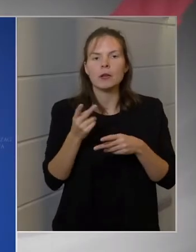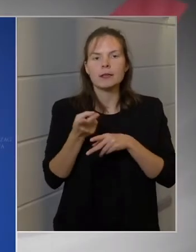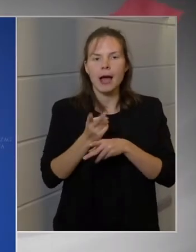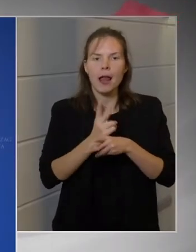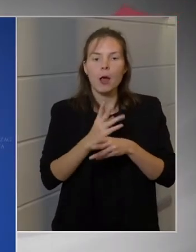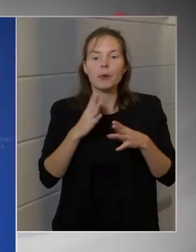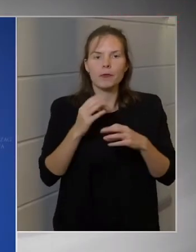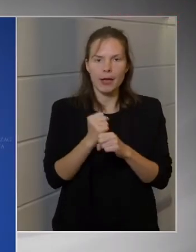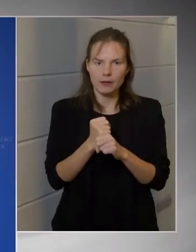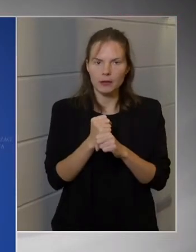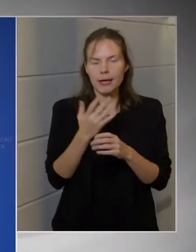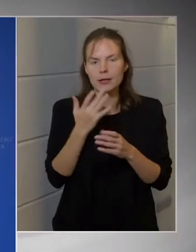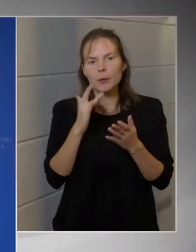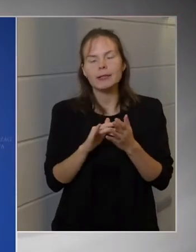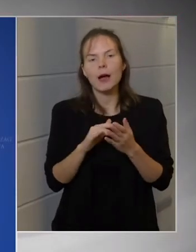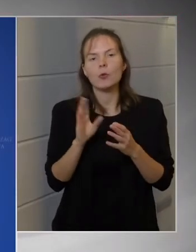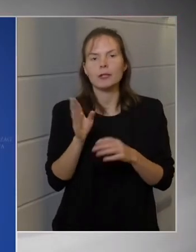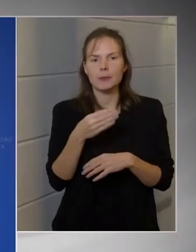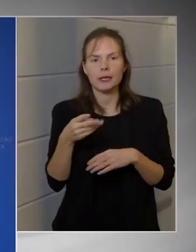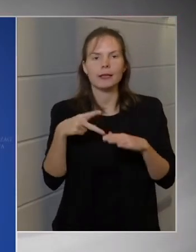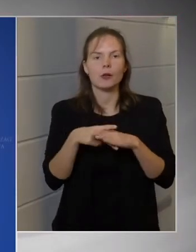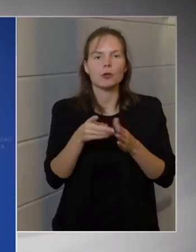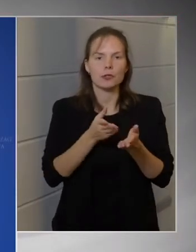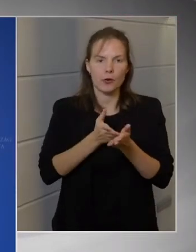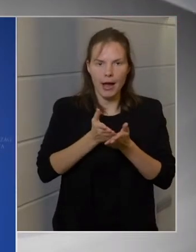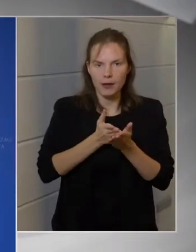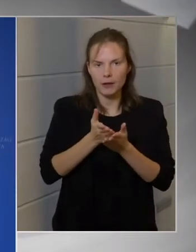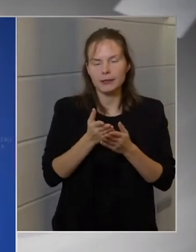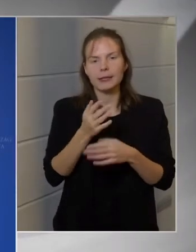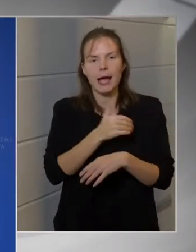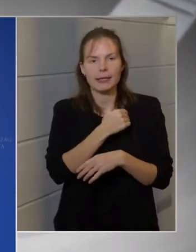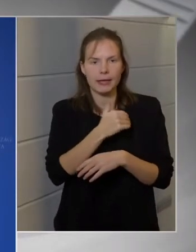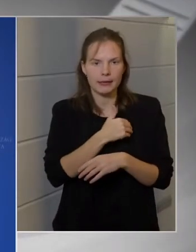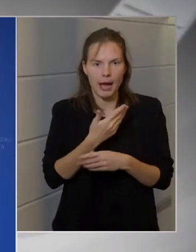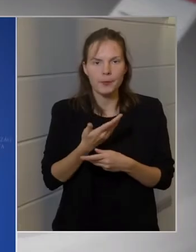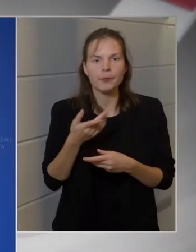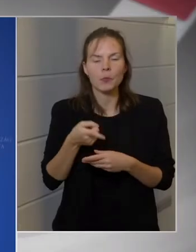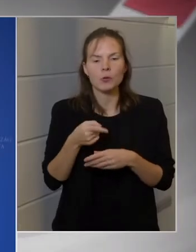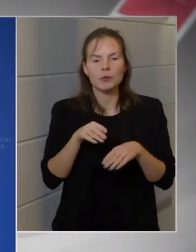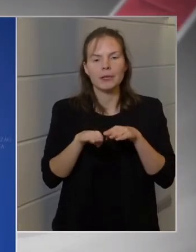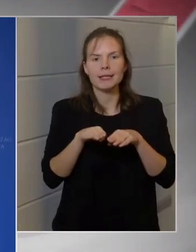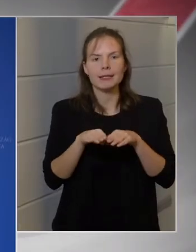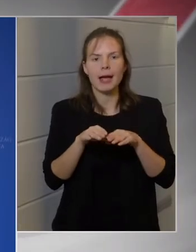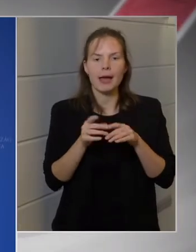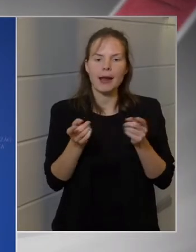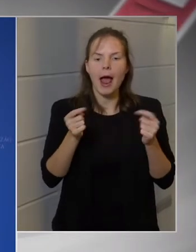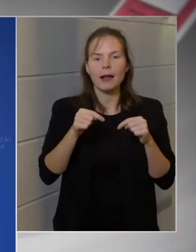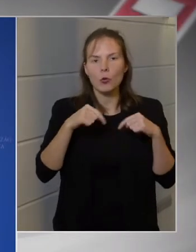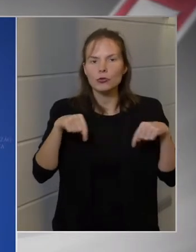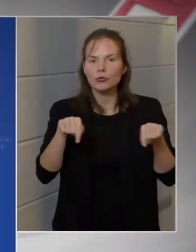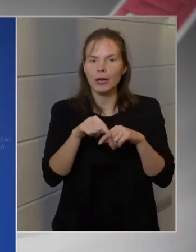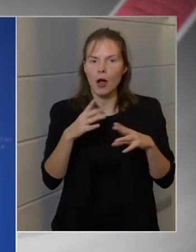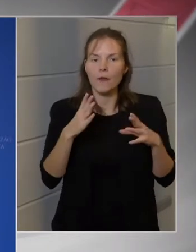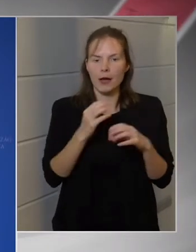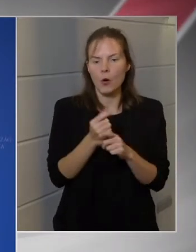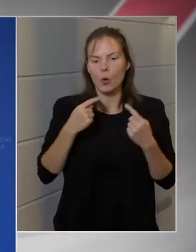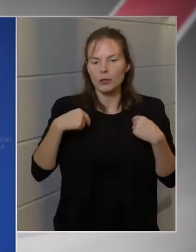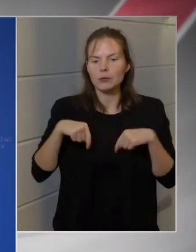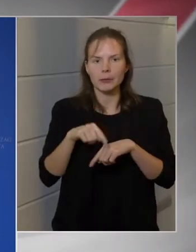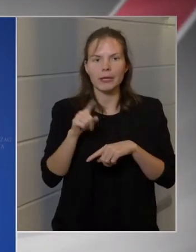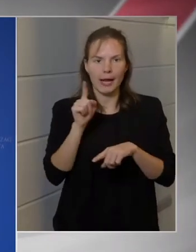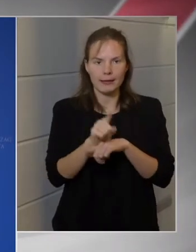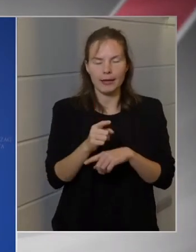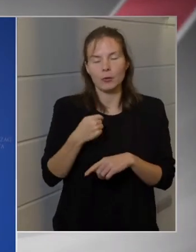egyetemeknél, tehát például a Nemzeti Közszolgált Egyetemnél, ahol a miniszterelnökség a fenntartó, ott mi rendelhetjük el, vagy én